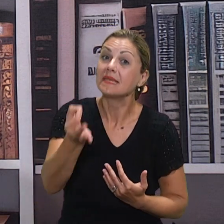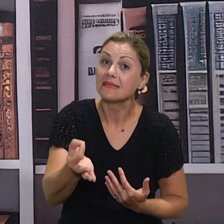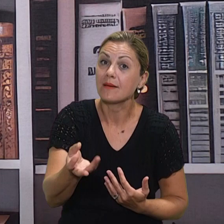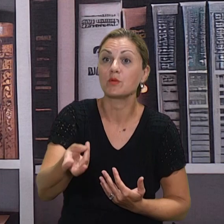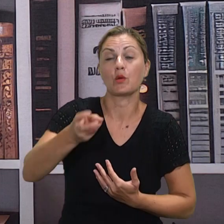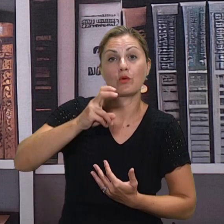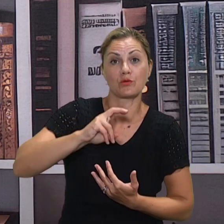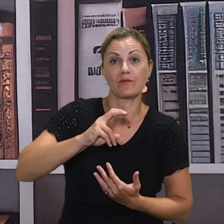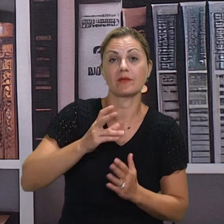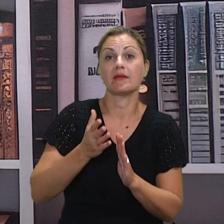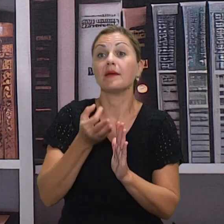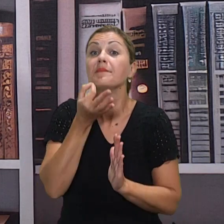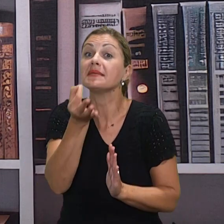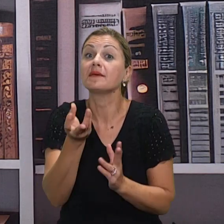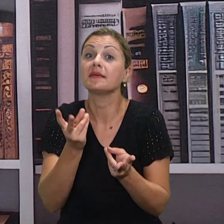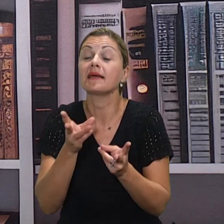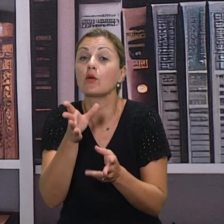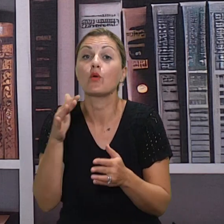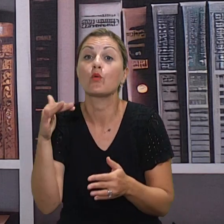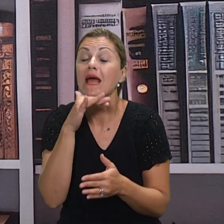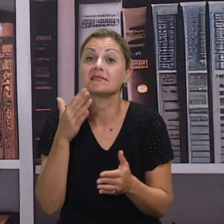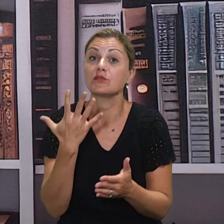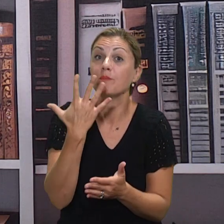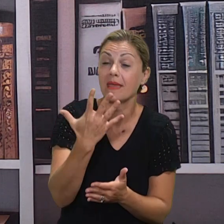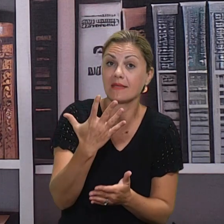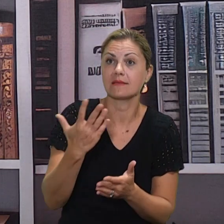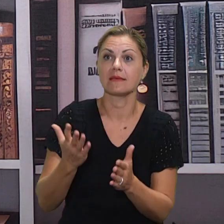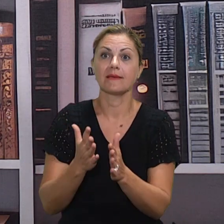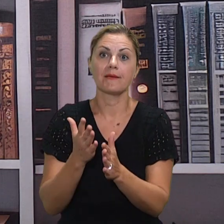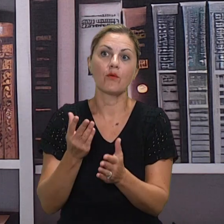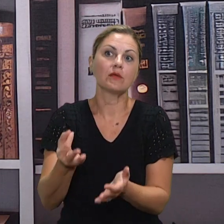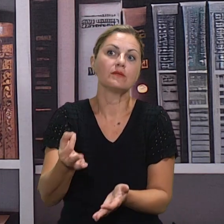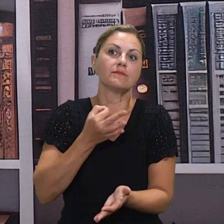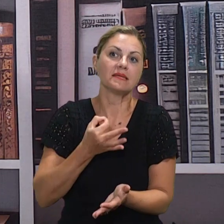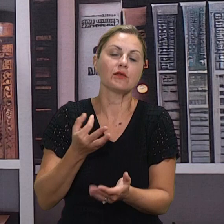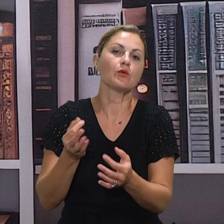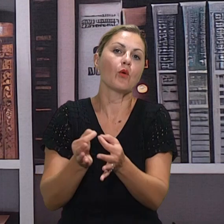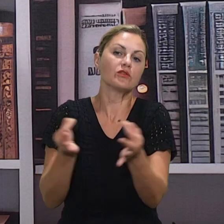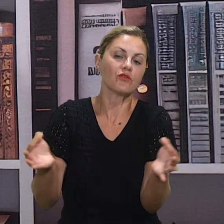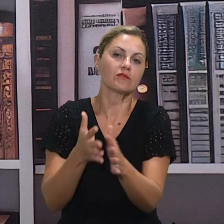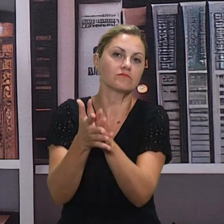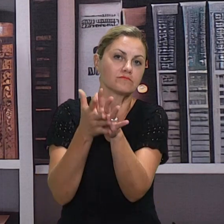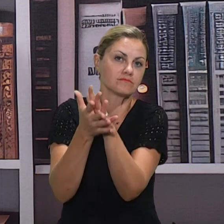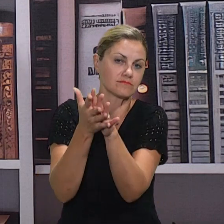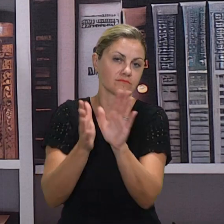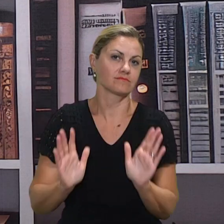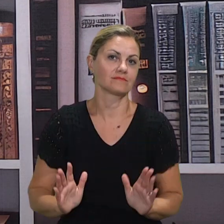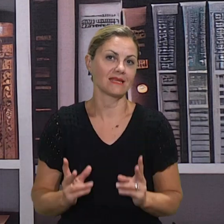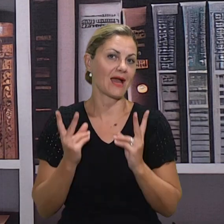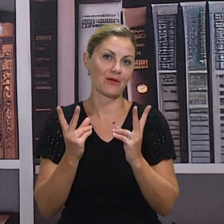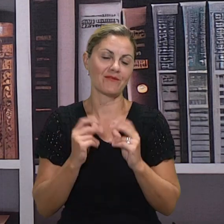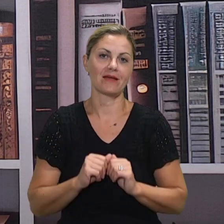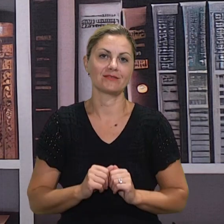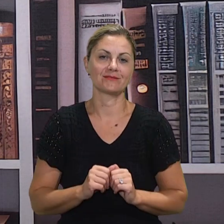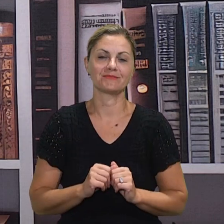informacije kako je stanje u razredu, kako se ponašaju. Ako treba i opet nekako reagirati, mi kao učitelji imamo tu odgovornost. Dok su pod našim